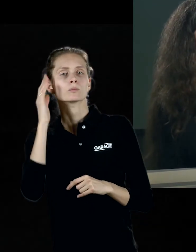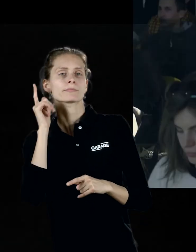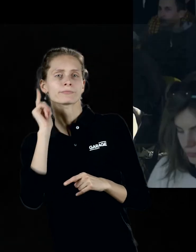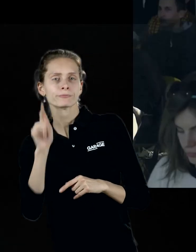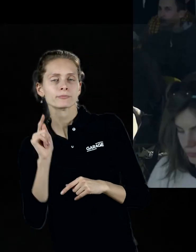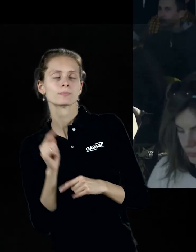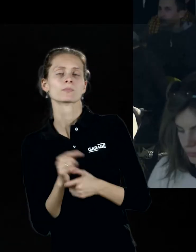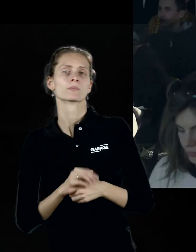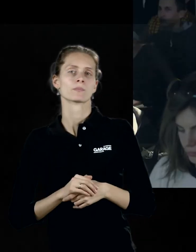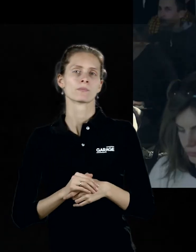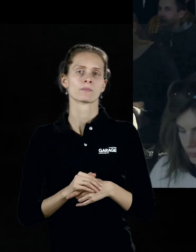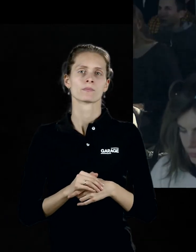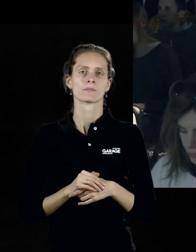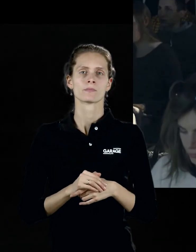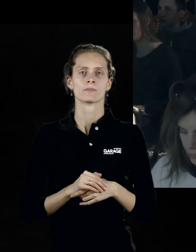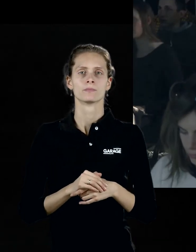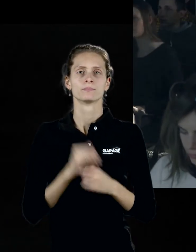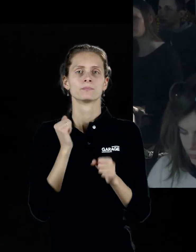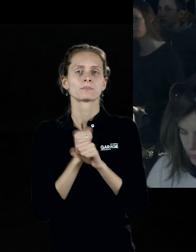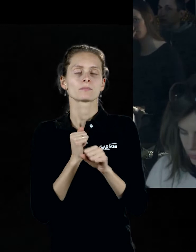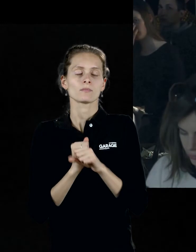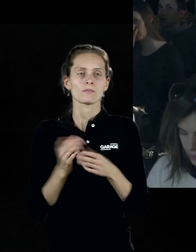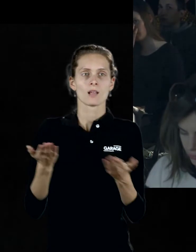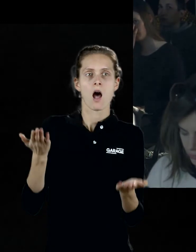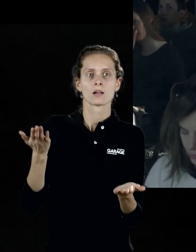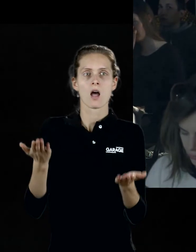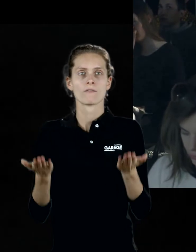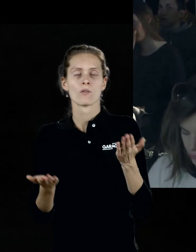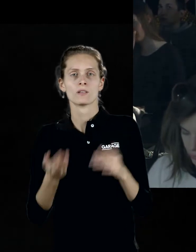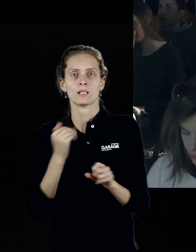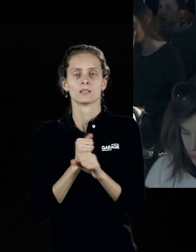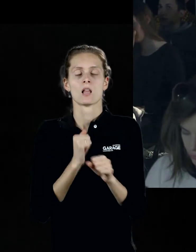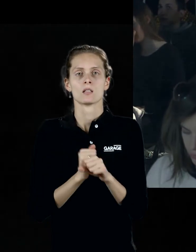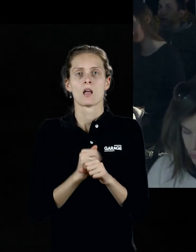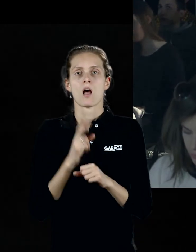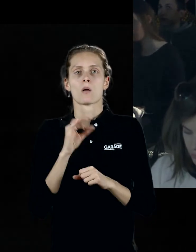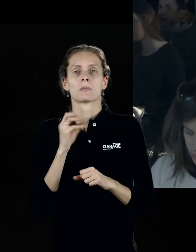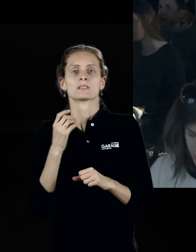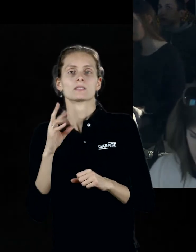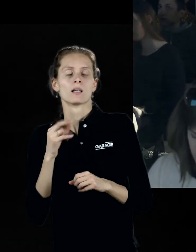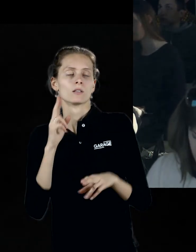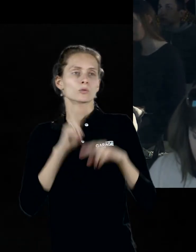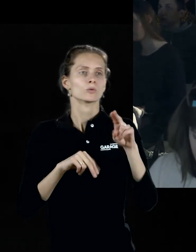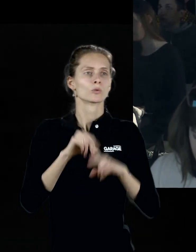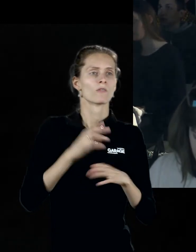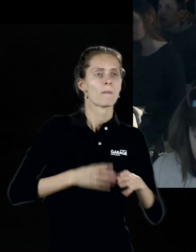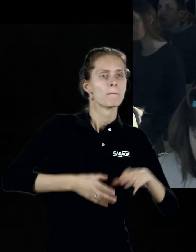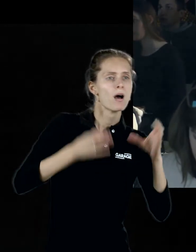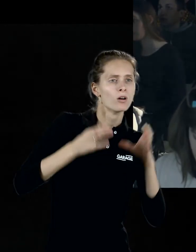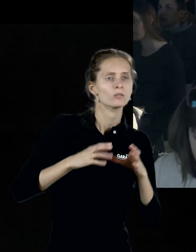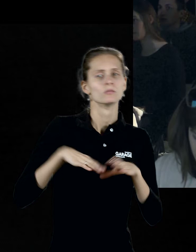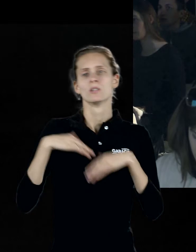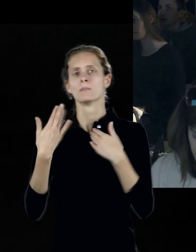создать равновесие и создать композицию назывался «Строительство башни», другой назывался